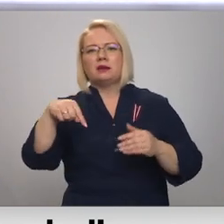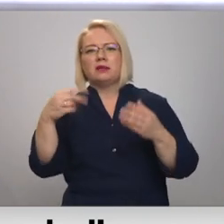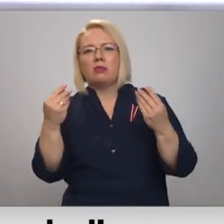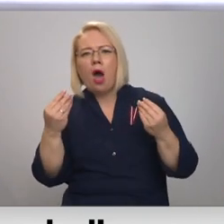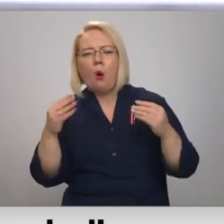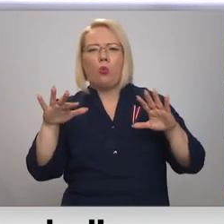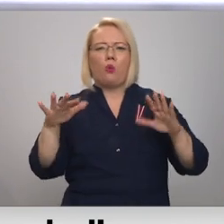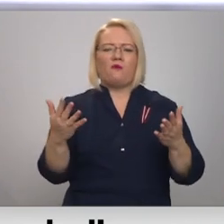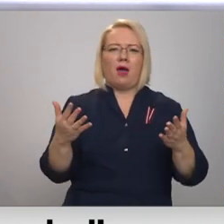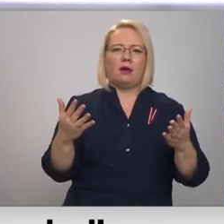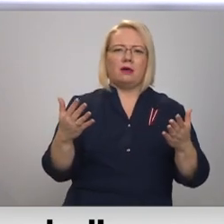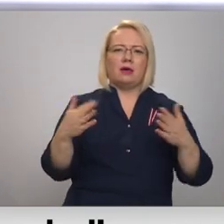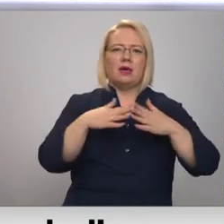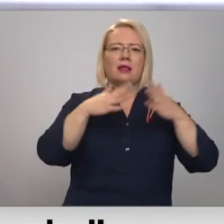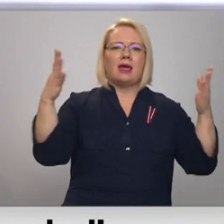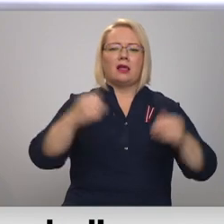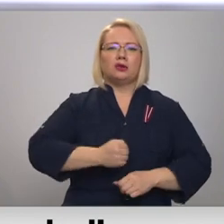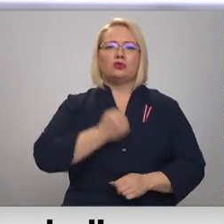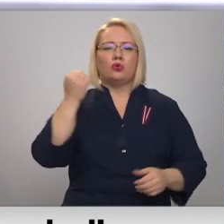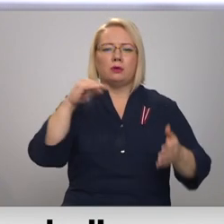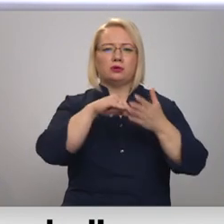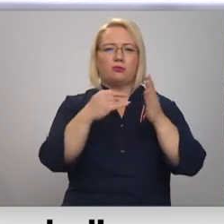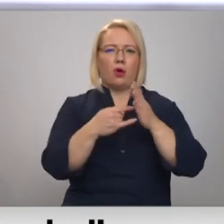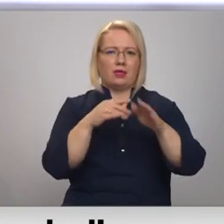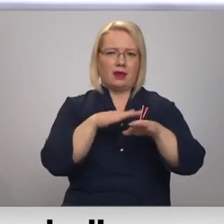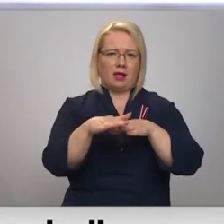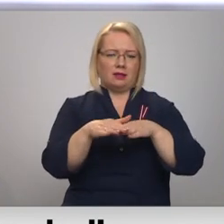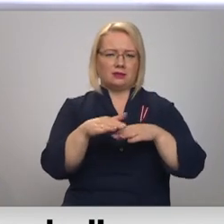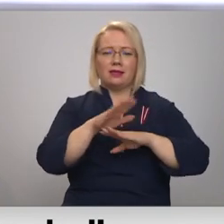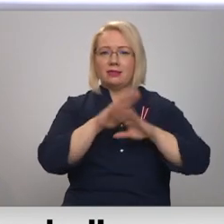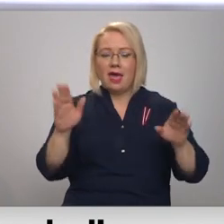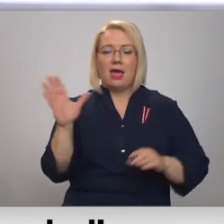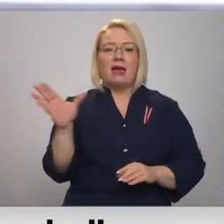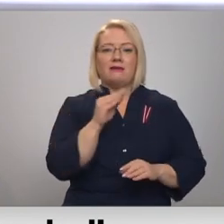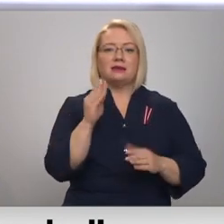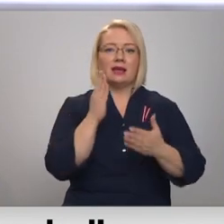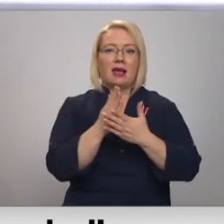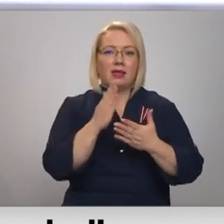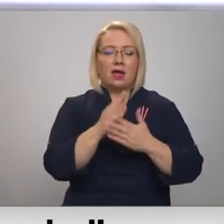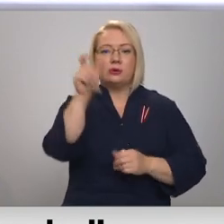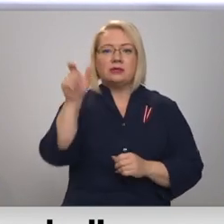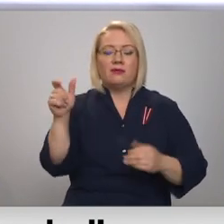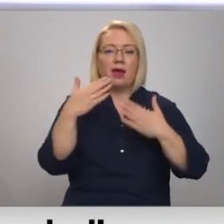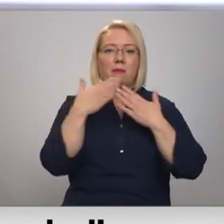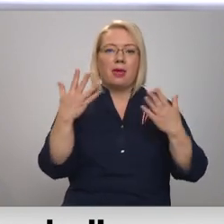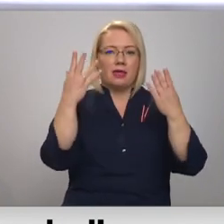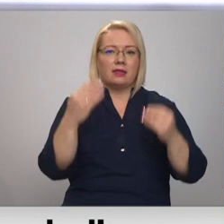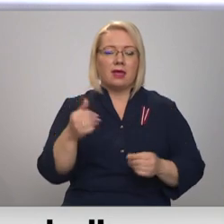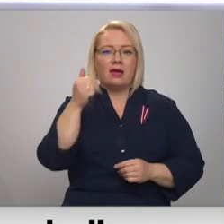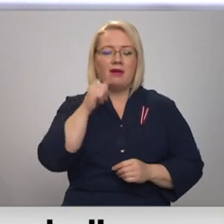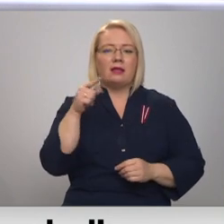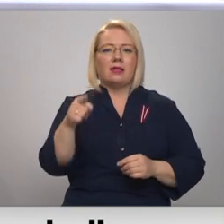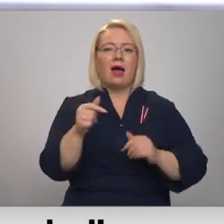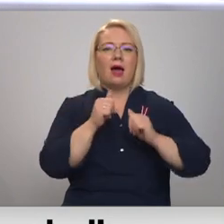liels grūtības projektu realizēšana. Nē, kad viss ir gatavs cilvēku vēl pēdējās dienās, es nozīmēju, ka šī